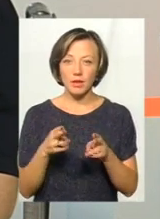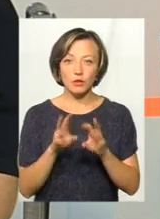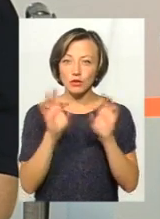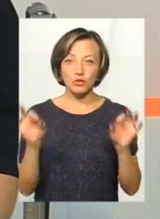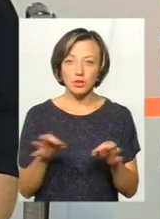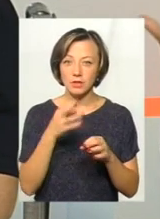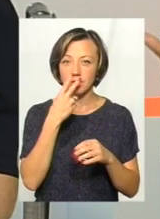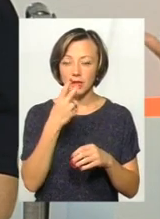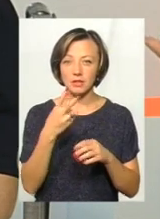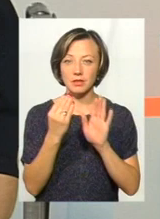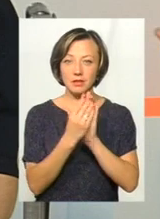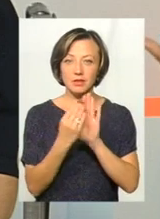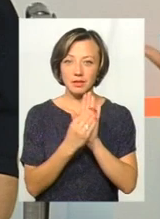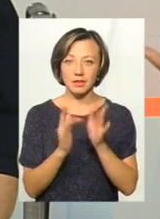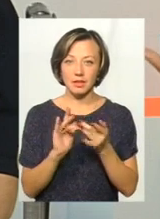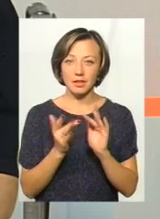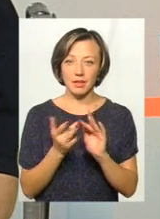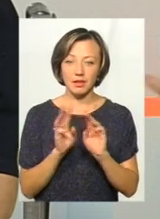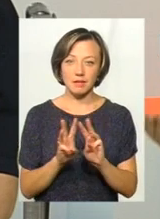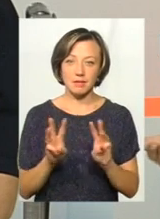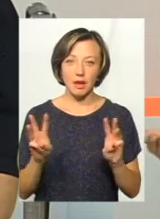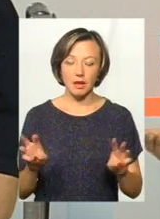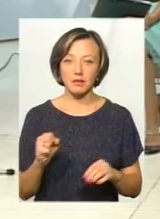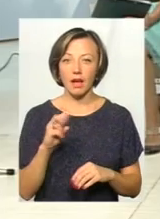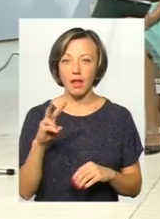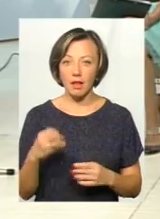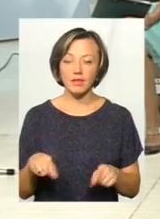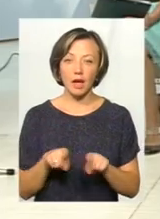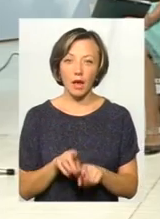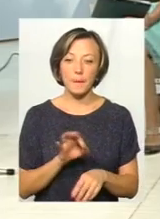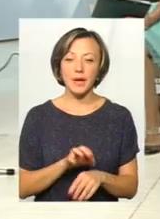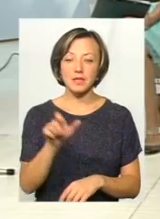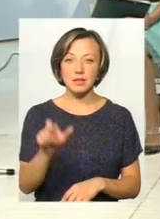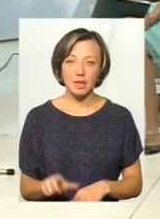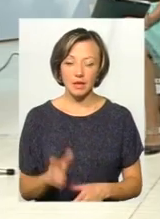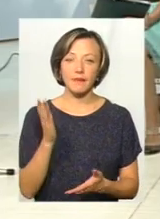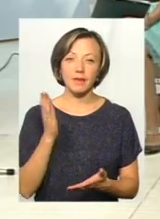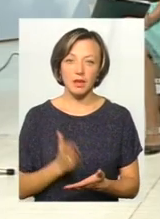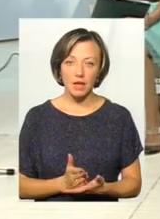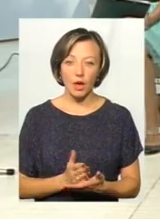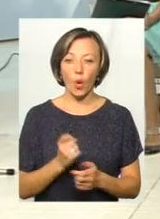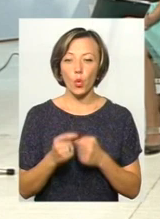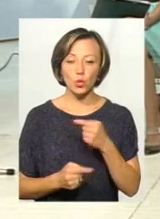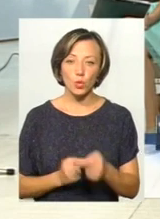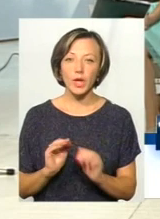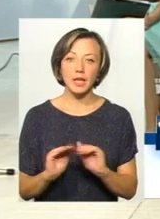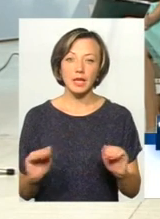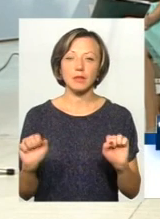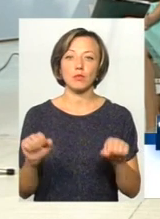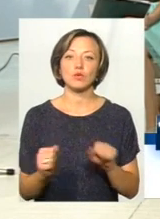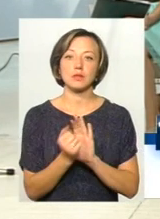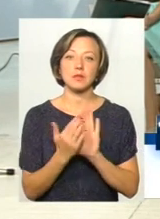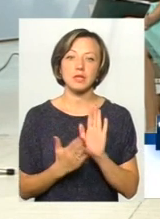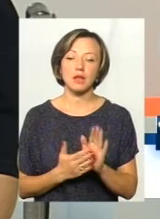не скаже, це посилання на цей сайт, але в таких пацієнтів є онуки, є діти, які можуть їх